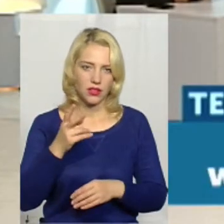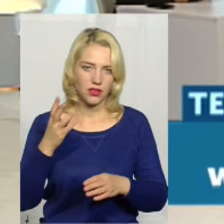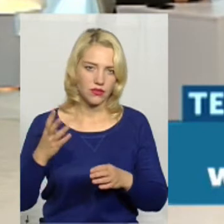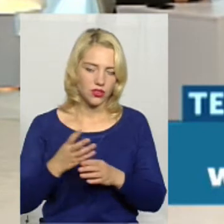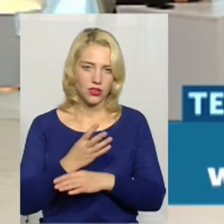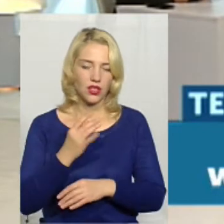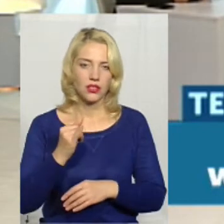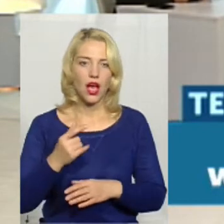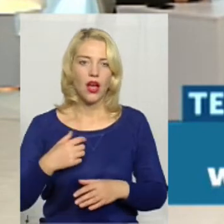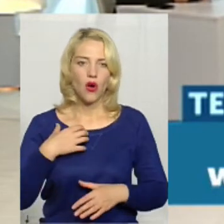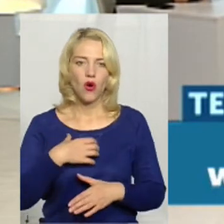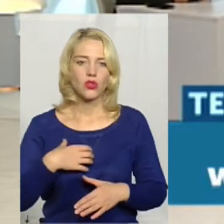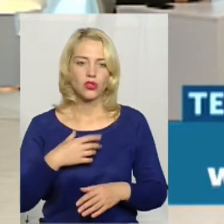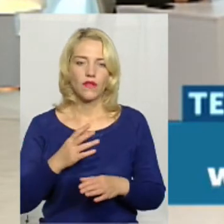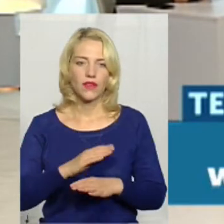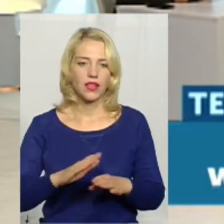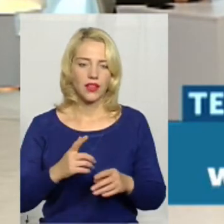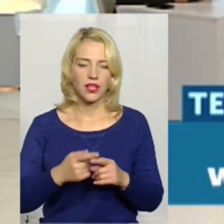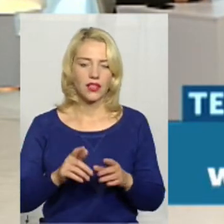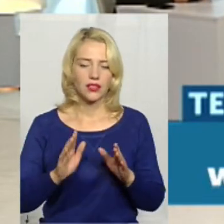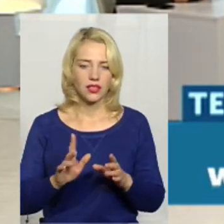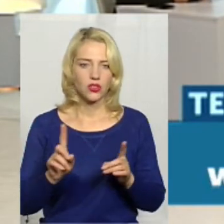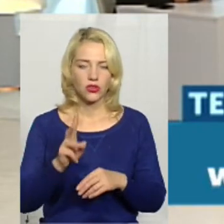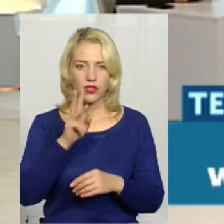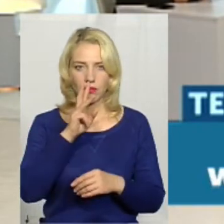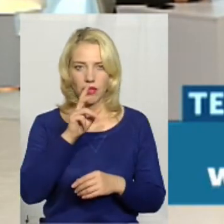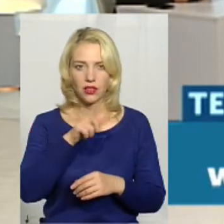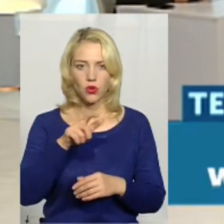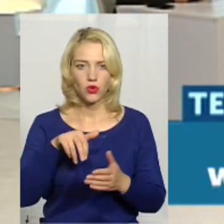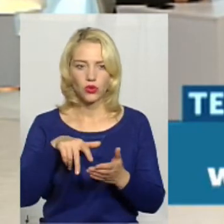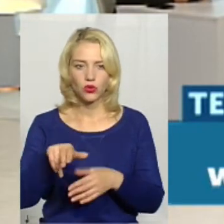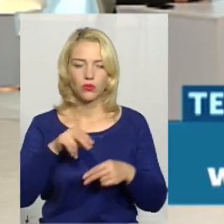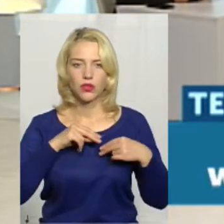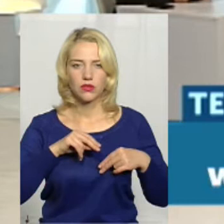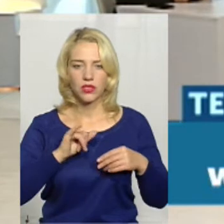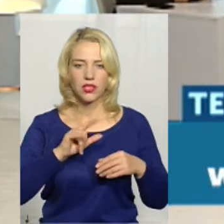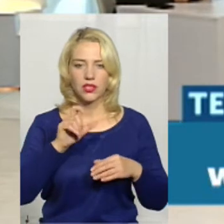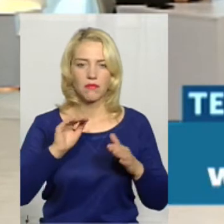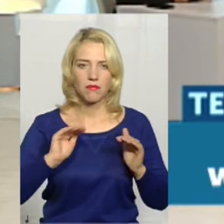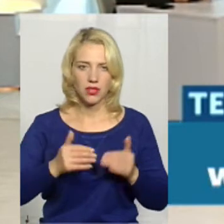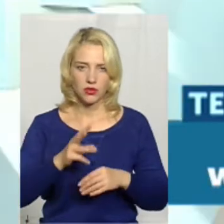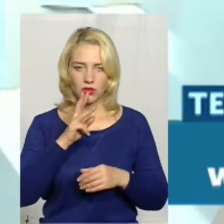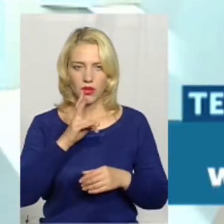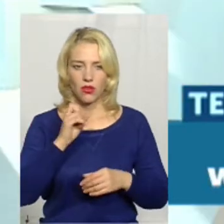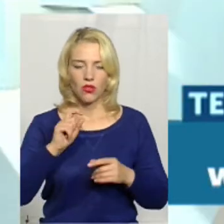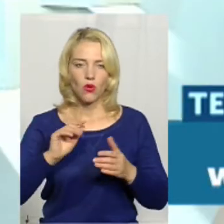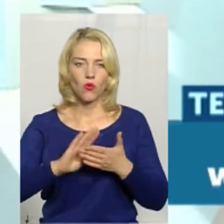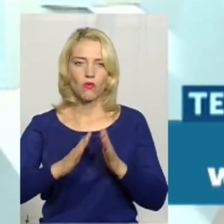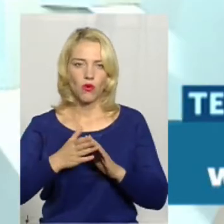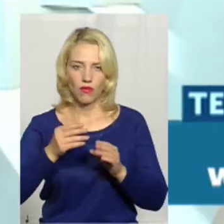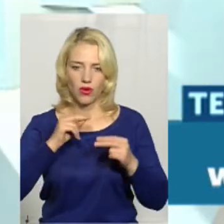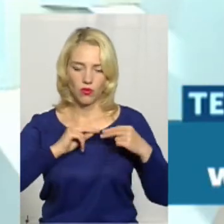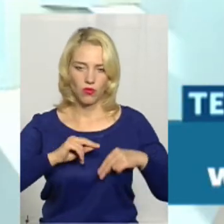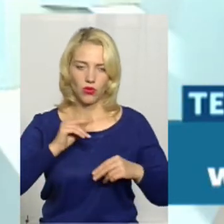Але основне не тільки що зарплата, люди будуть працювати і за меншу зарплату, але і умови праці повинні